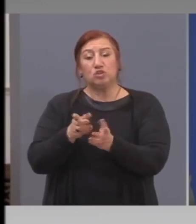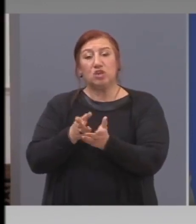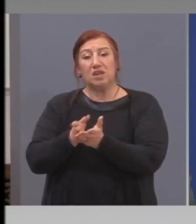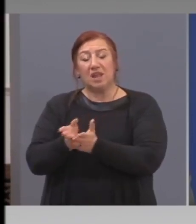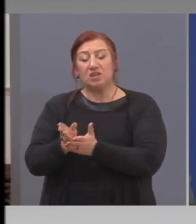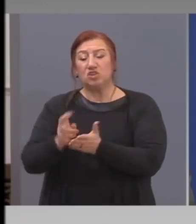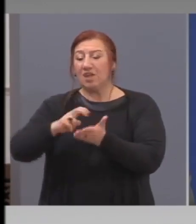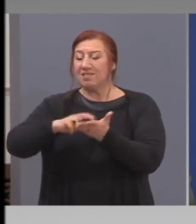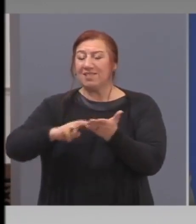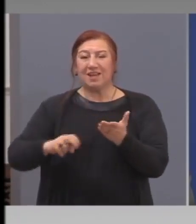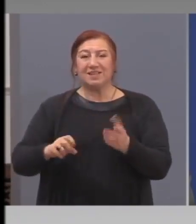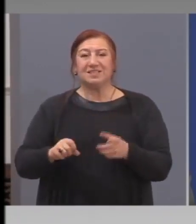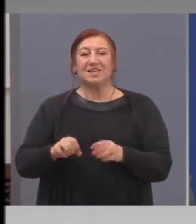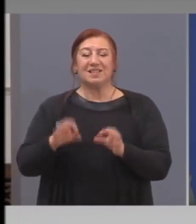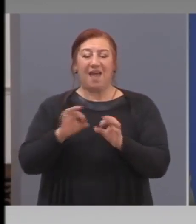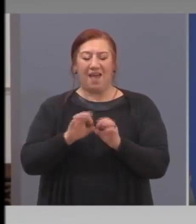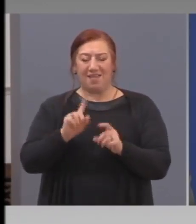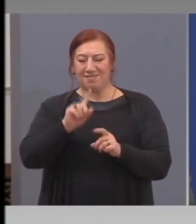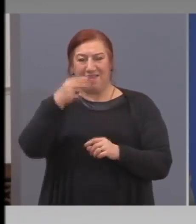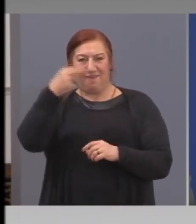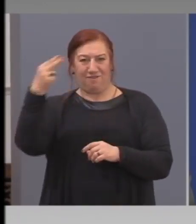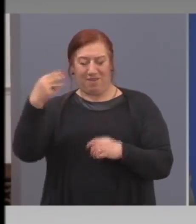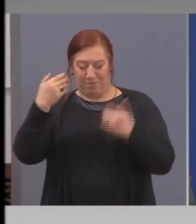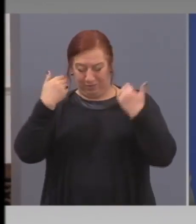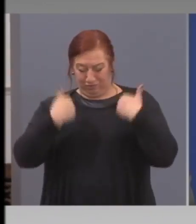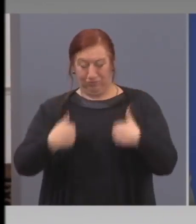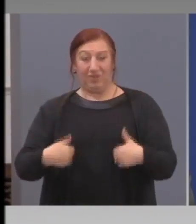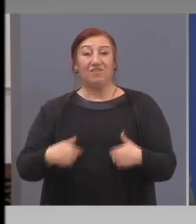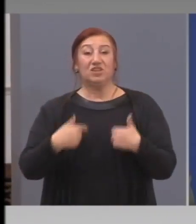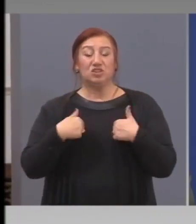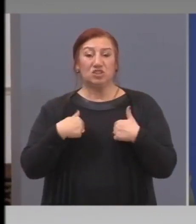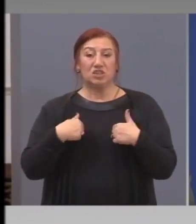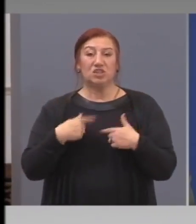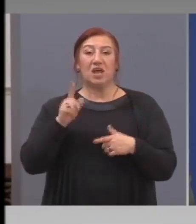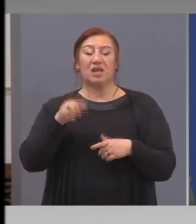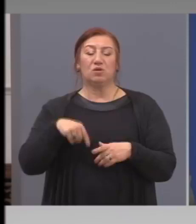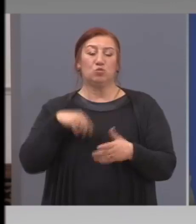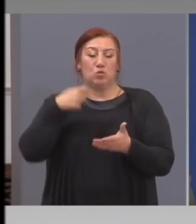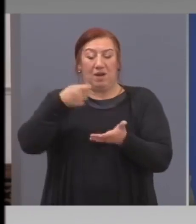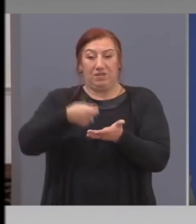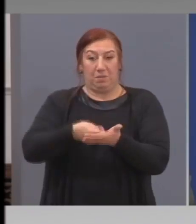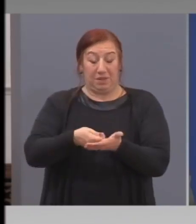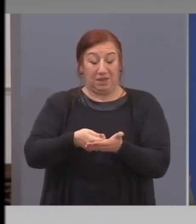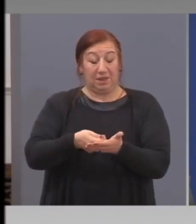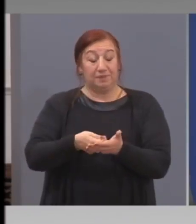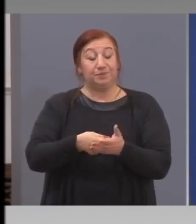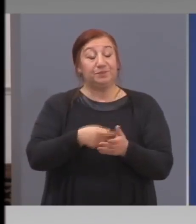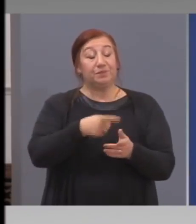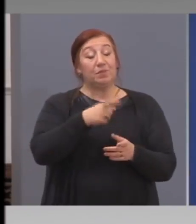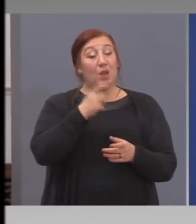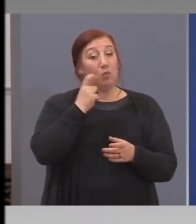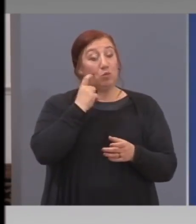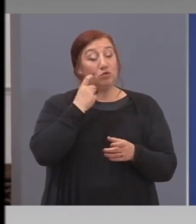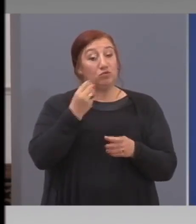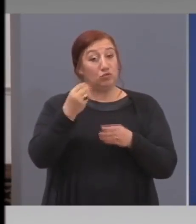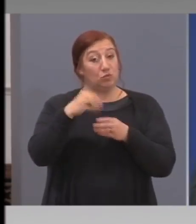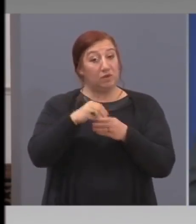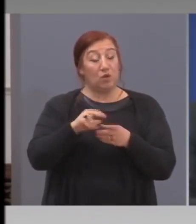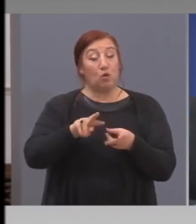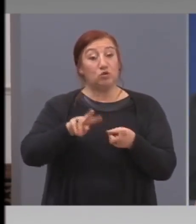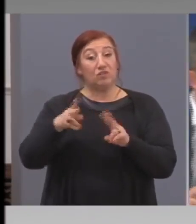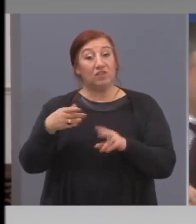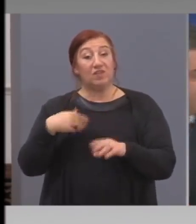физическите лица, които са получили като доход в своя джоб. Освен това, ние преди седмици или вече колко